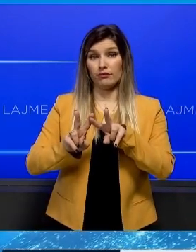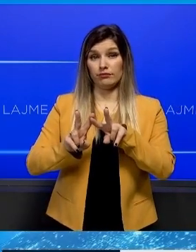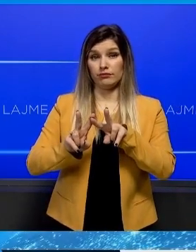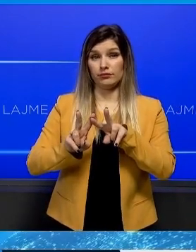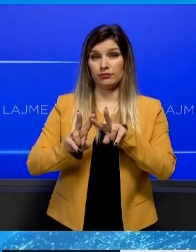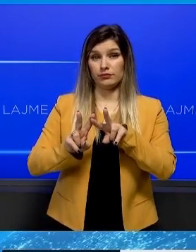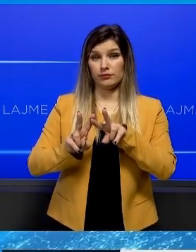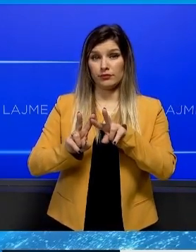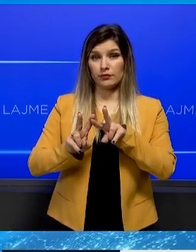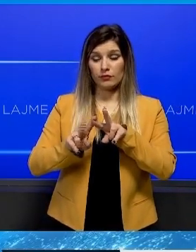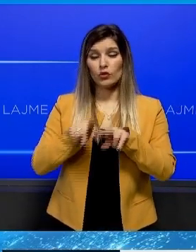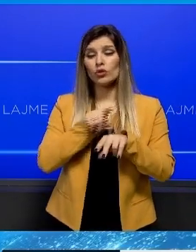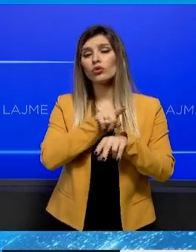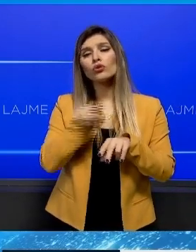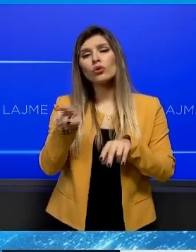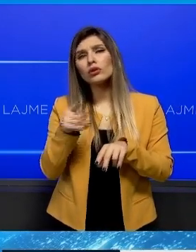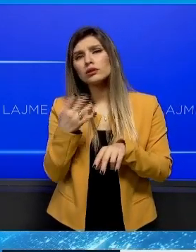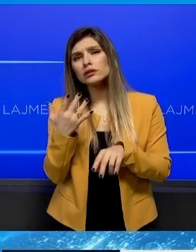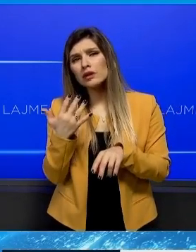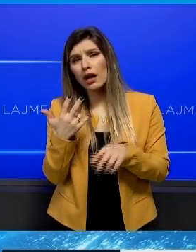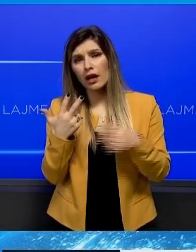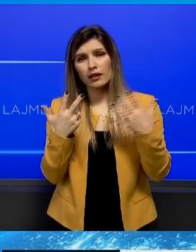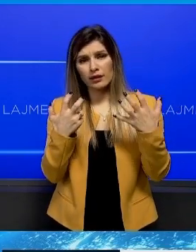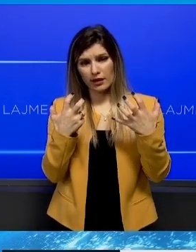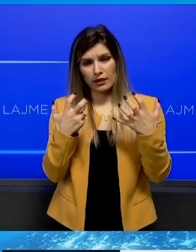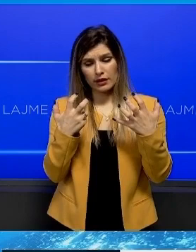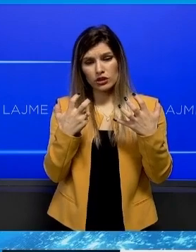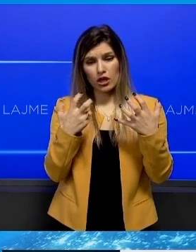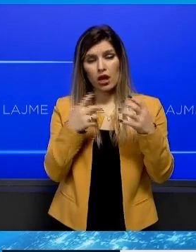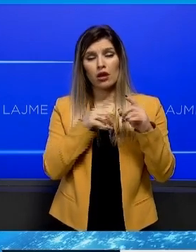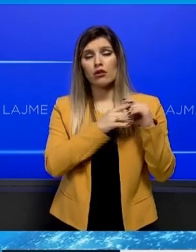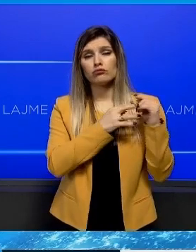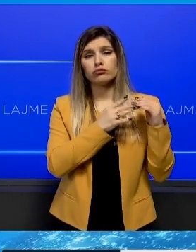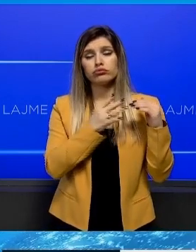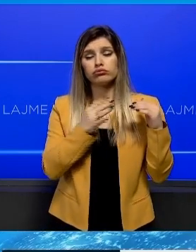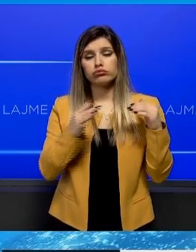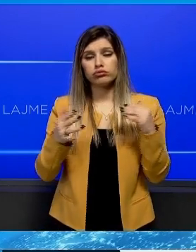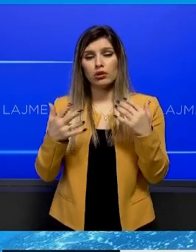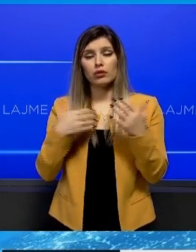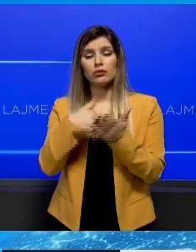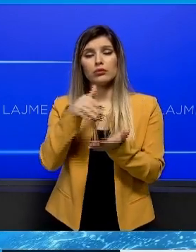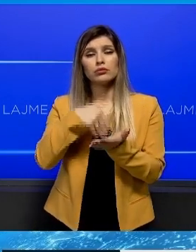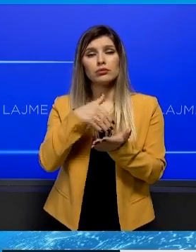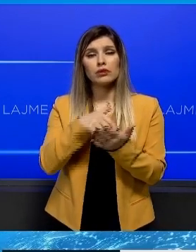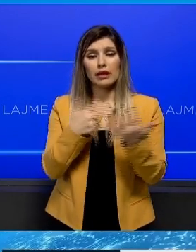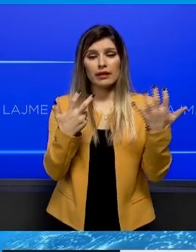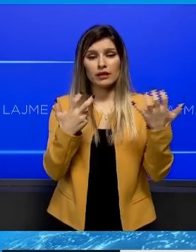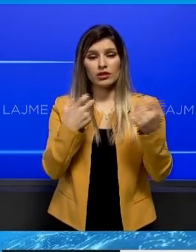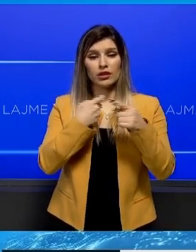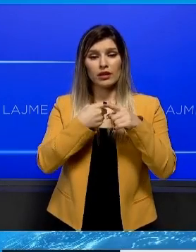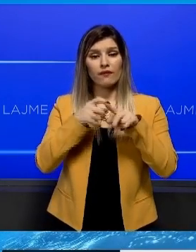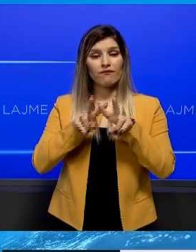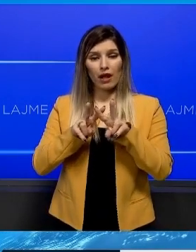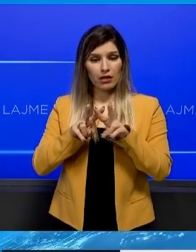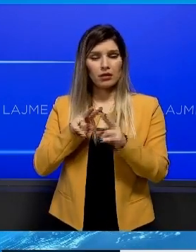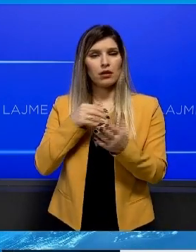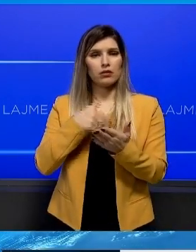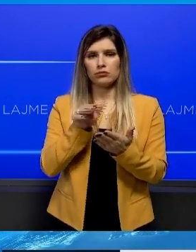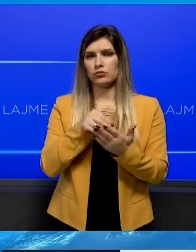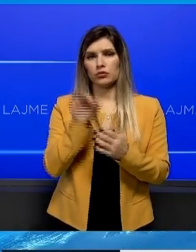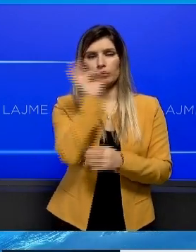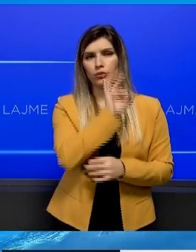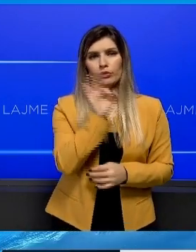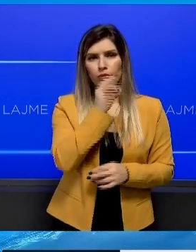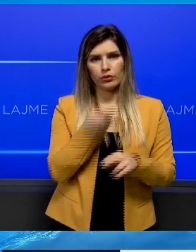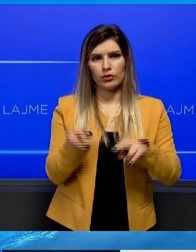Dherën një shenë kWh nuk ka rritje të... Dherën në 800 kWh raportet e para të regojnë se nuk do të ketë